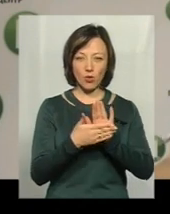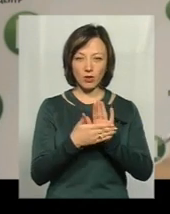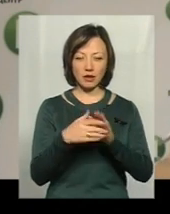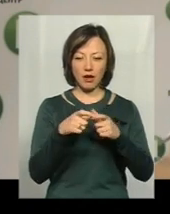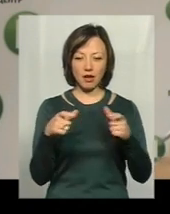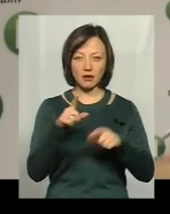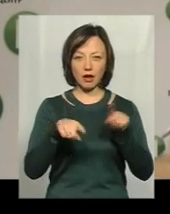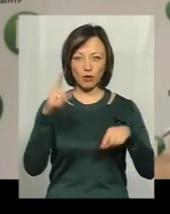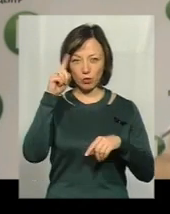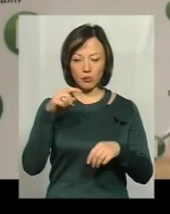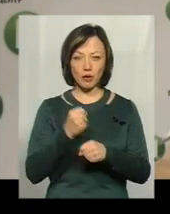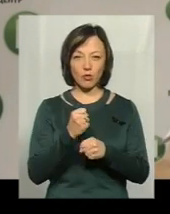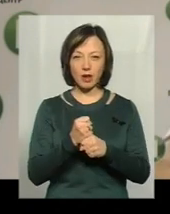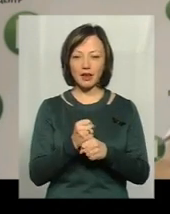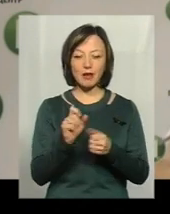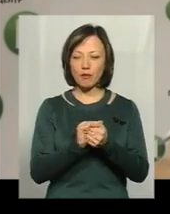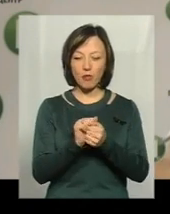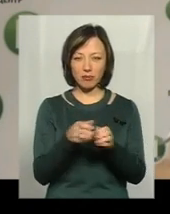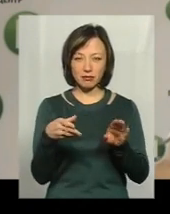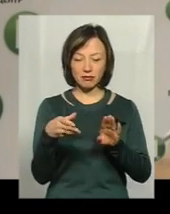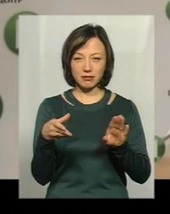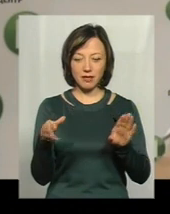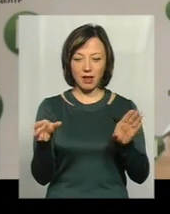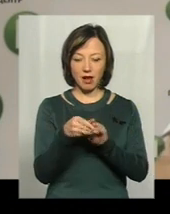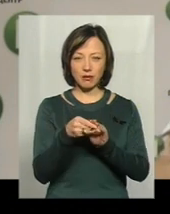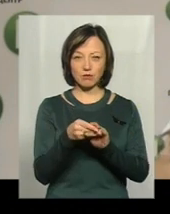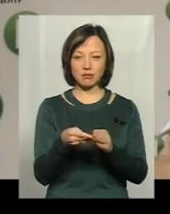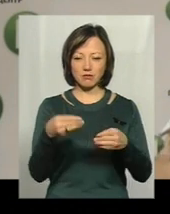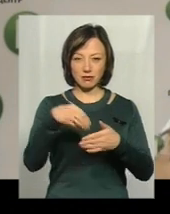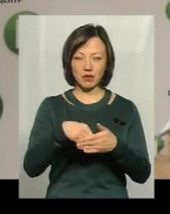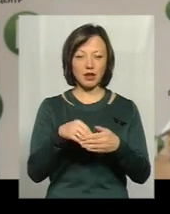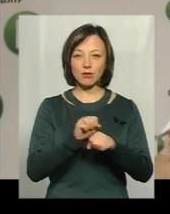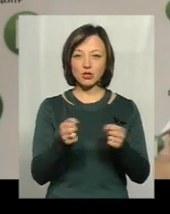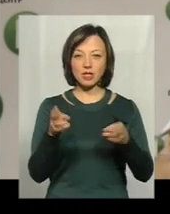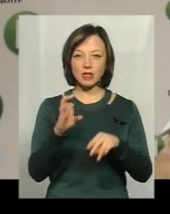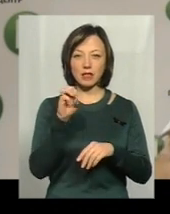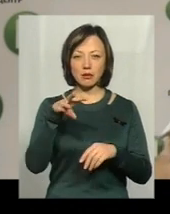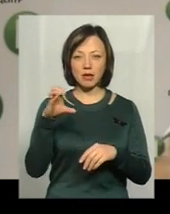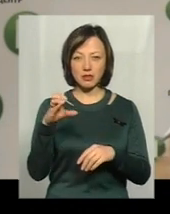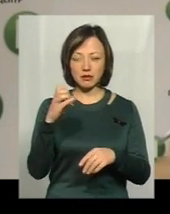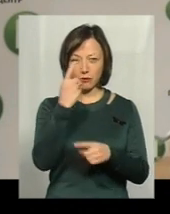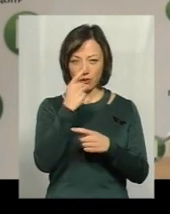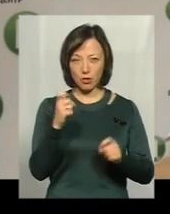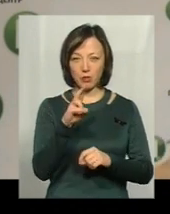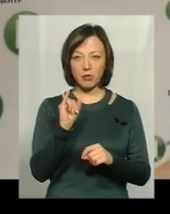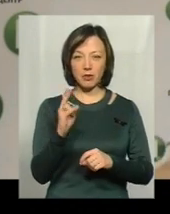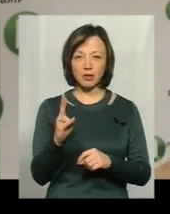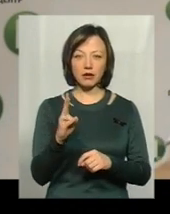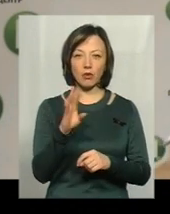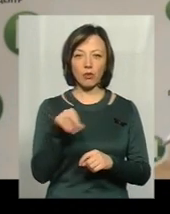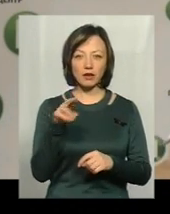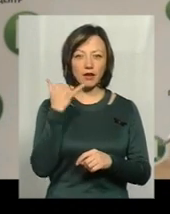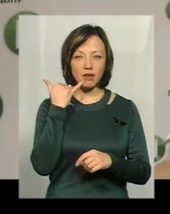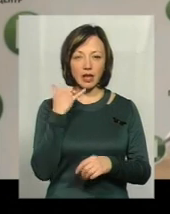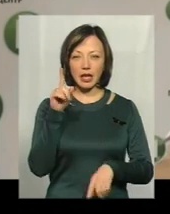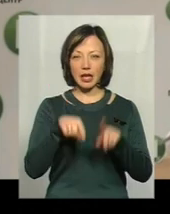картки, ні на папірці, не можна залишати смс-повідомлення з пін-кодом в телефоні, тому що